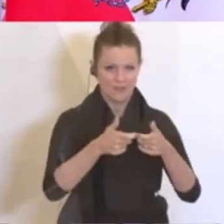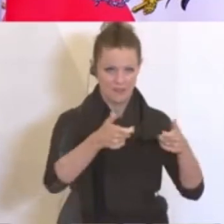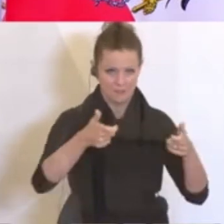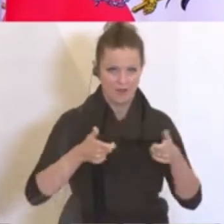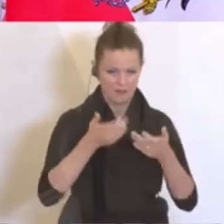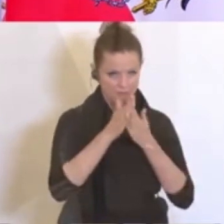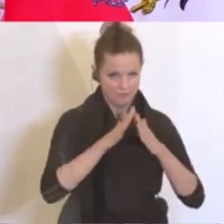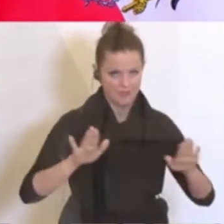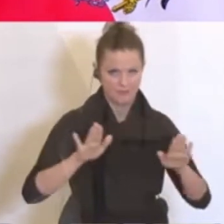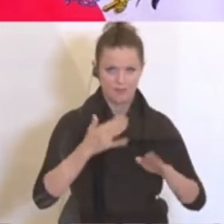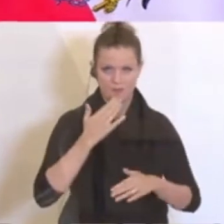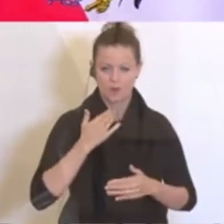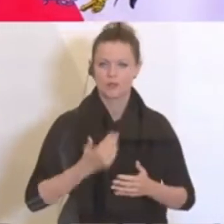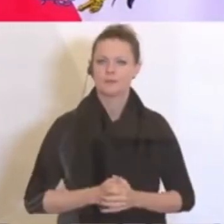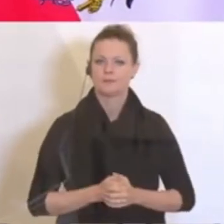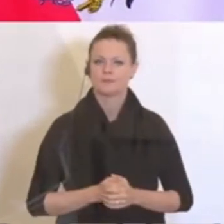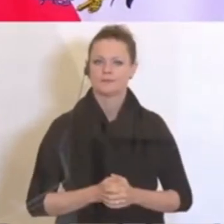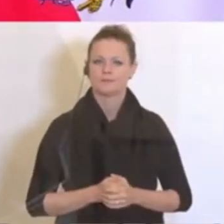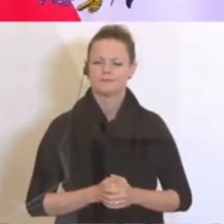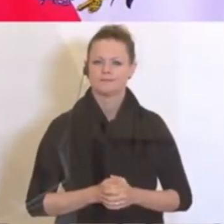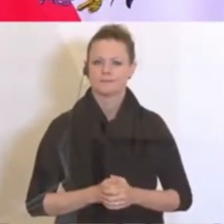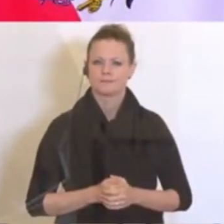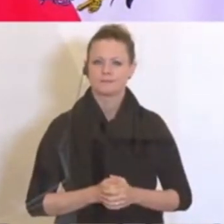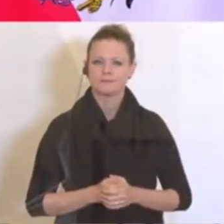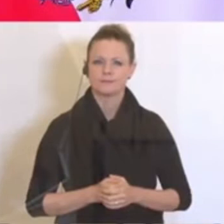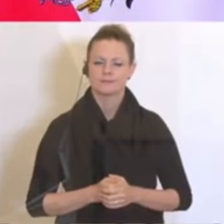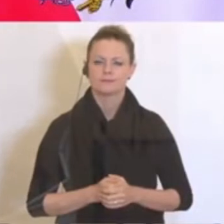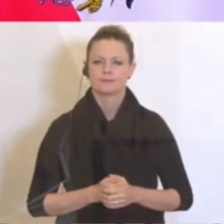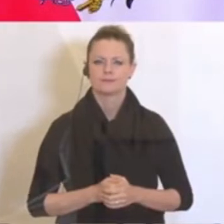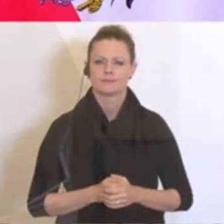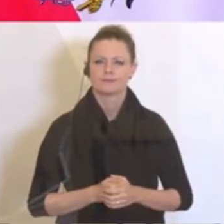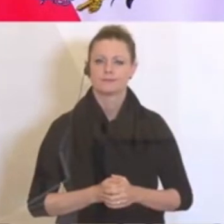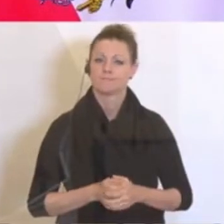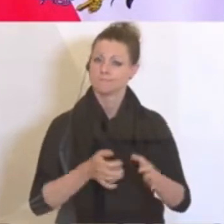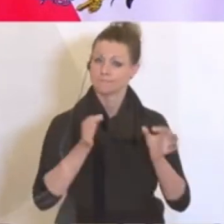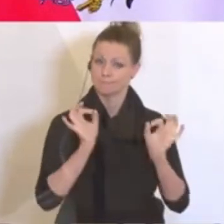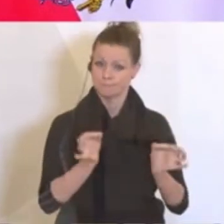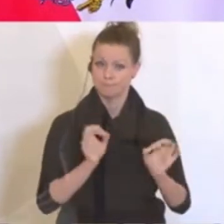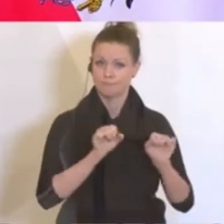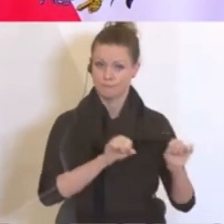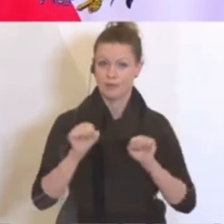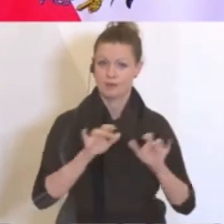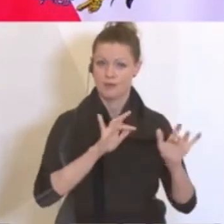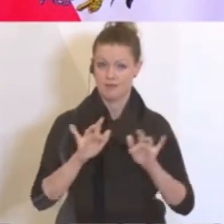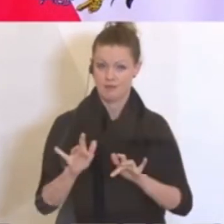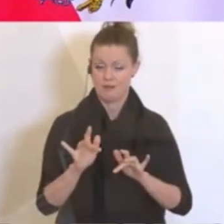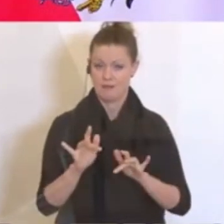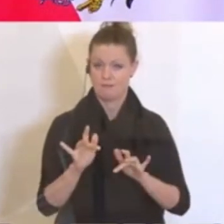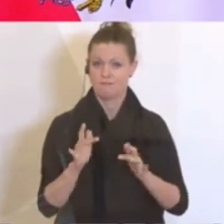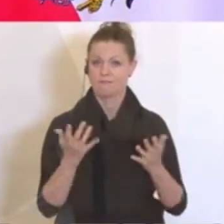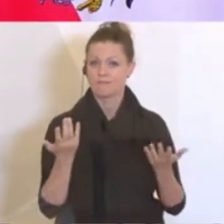die wirkliche Möglichkeit, die wir hier haben, besteht